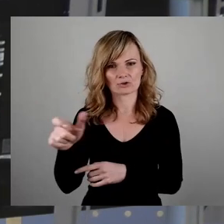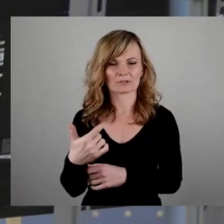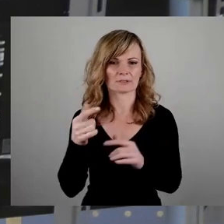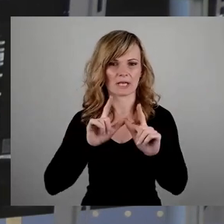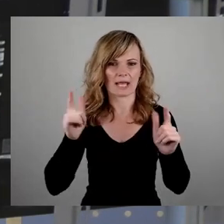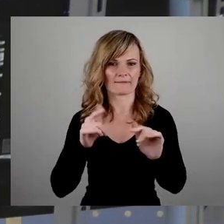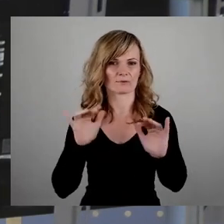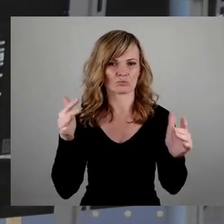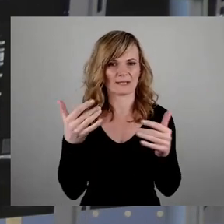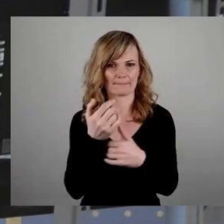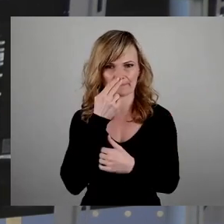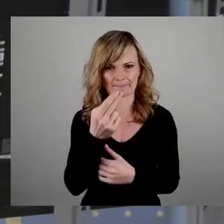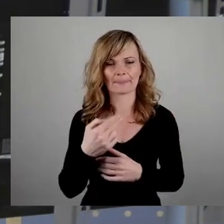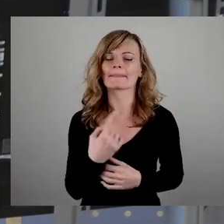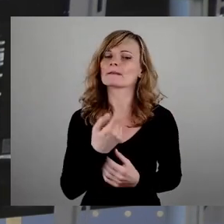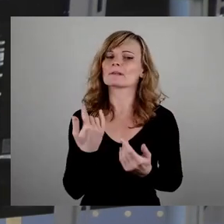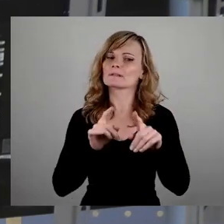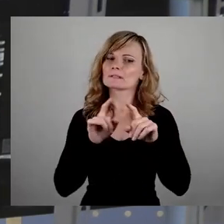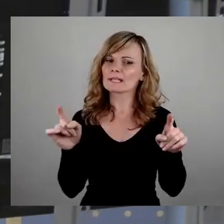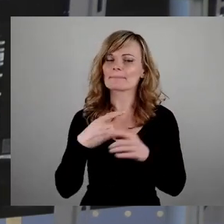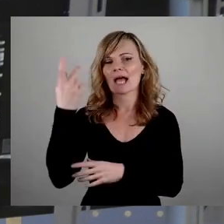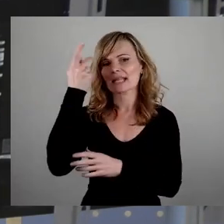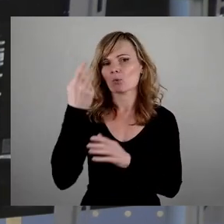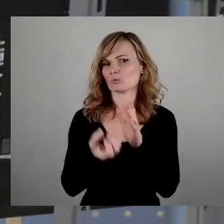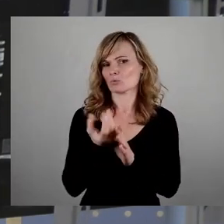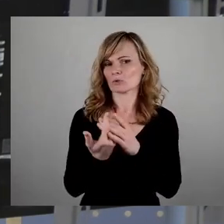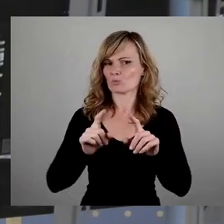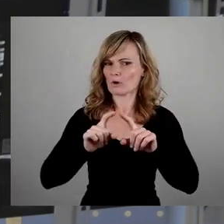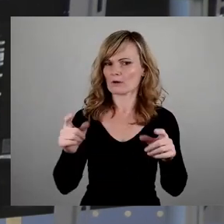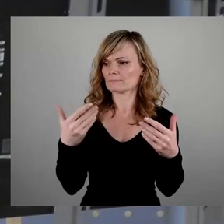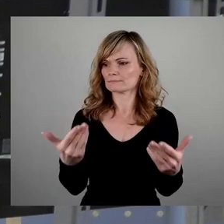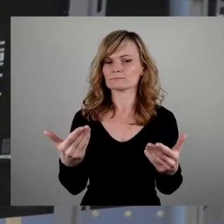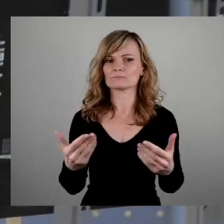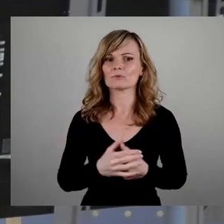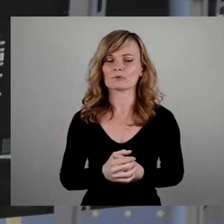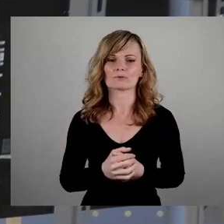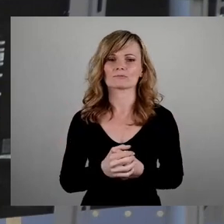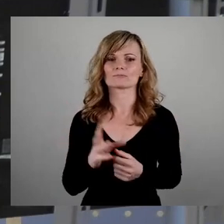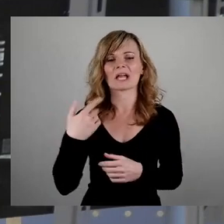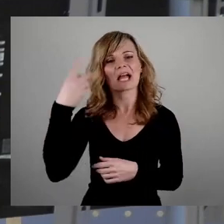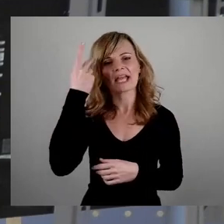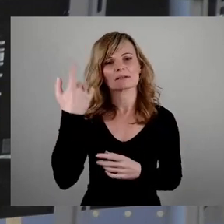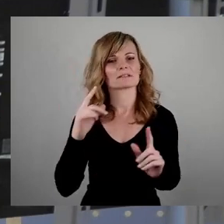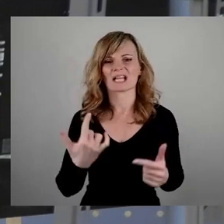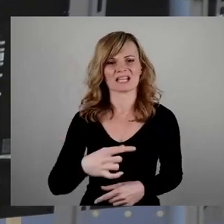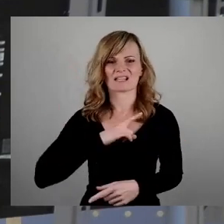Sprechen wir über Erinnerungskultur. Erinnern ist kein Selbstzweck.